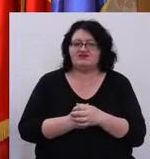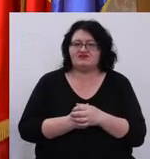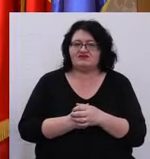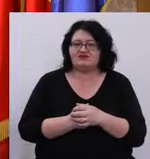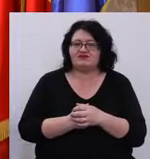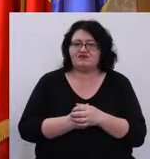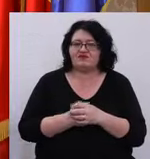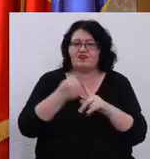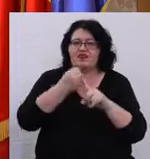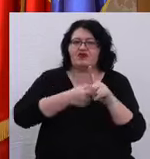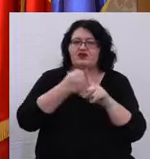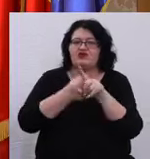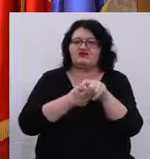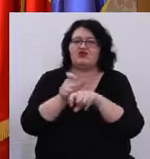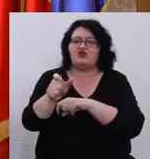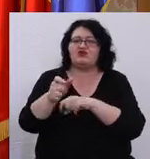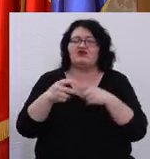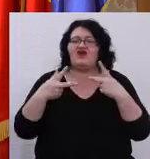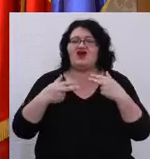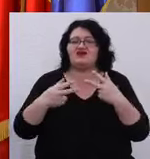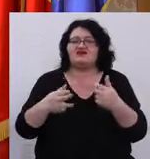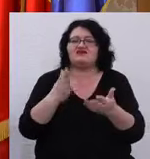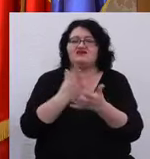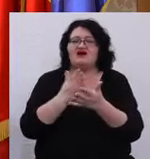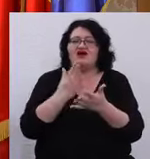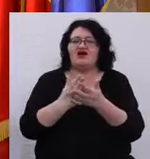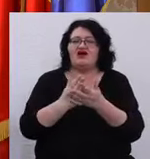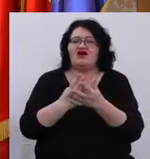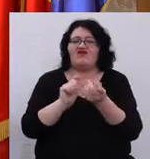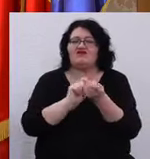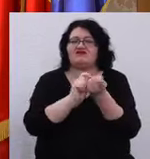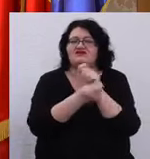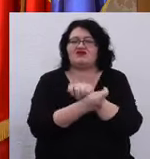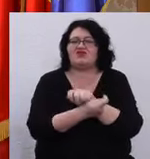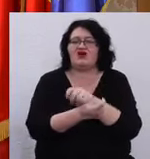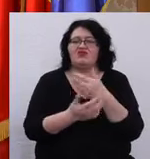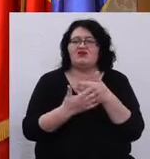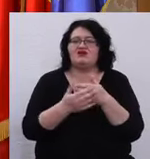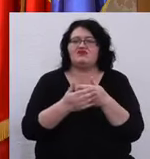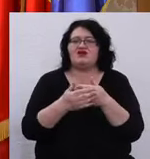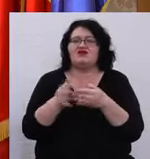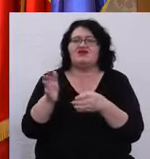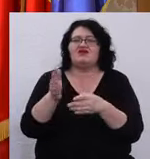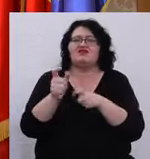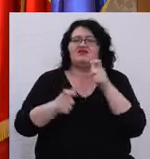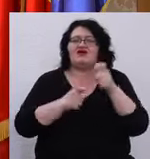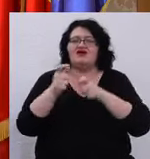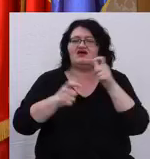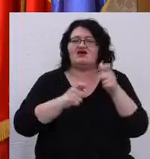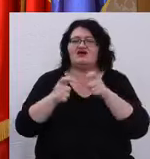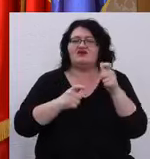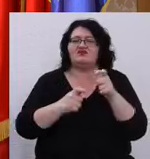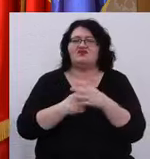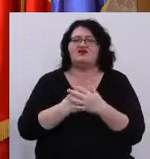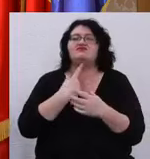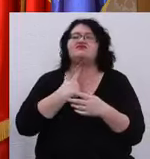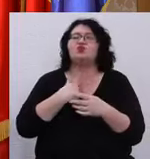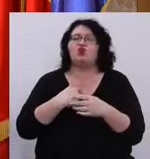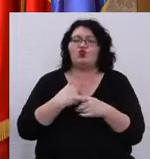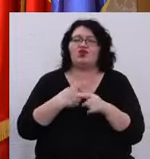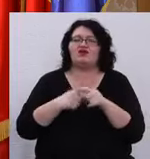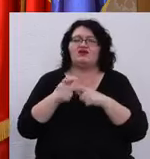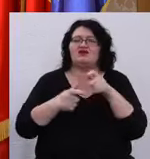Protestele împotriva restricțiilor au fost deturnate spre naționalism, xenofobie